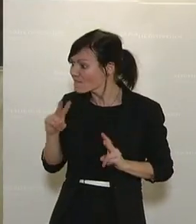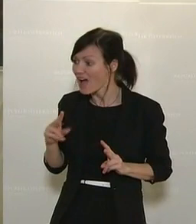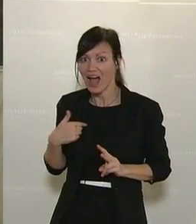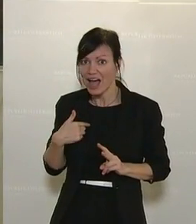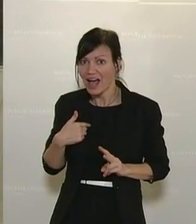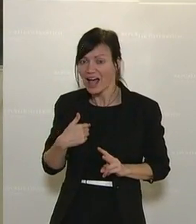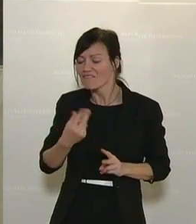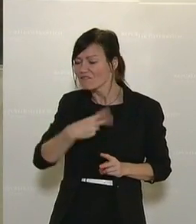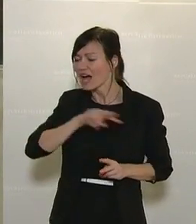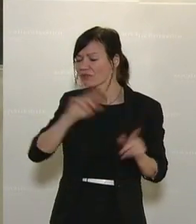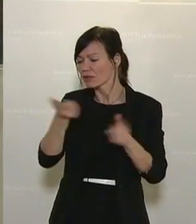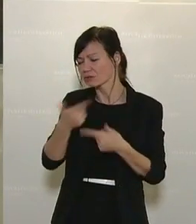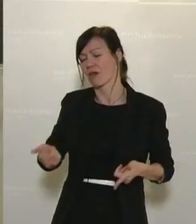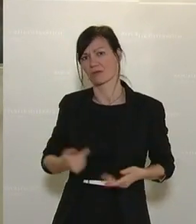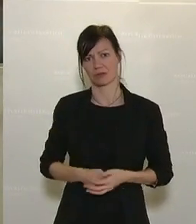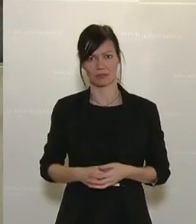für unverantwortlich.